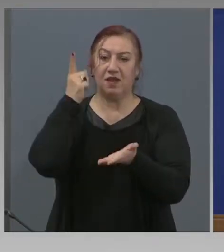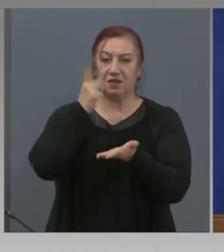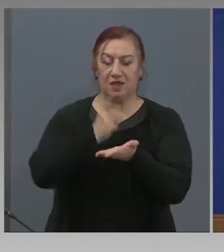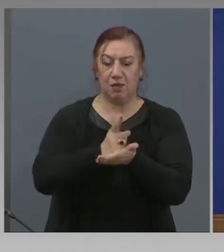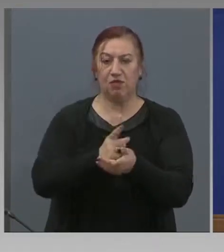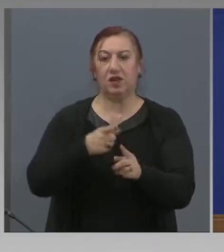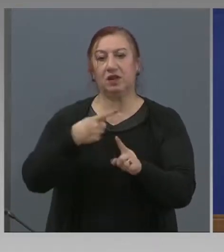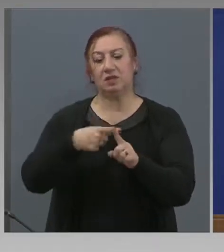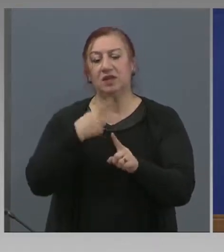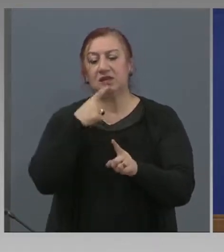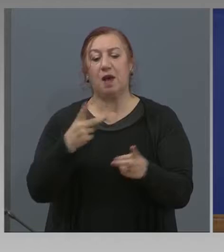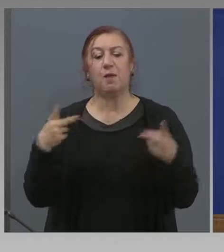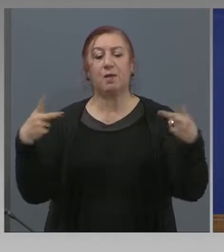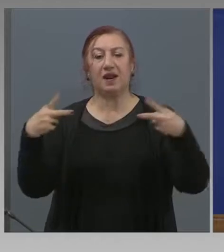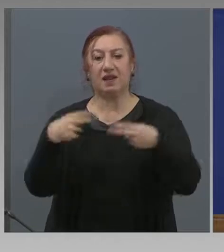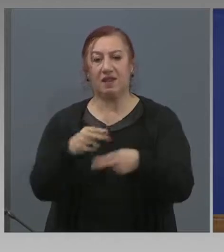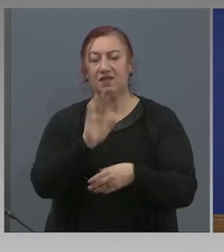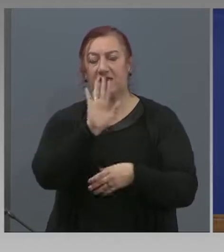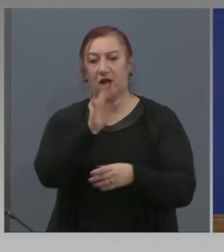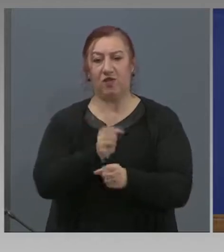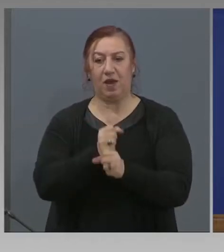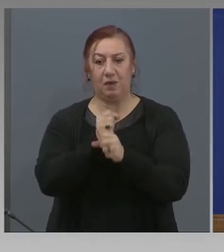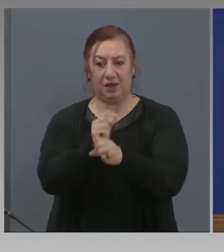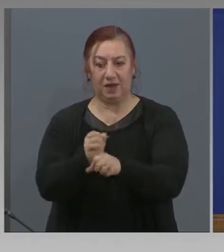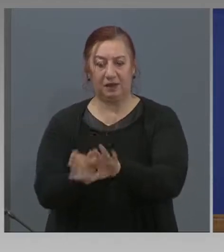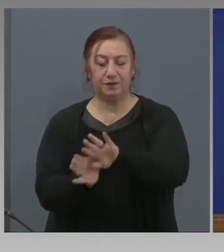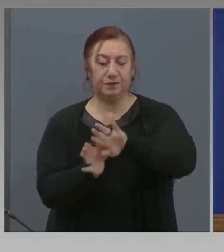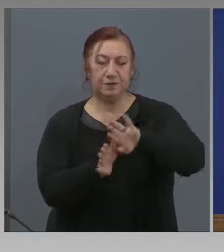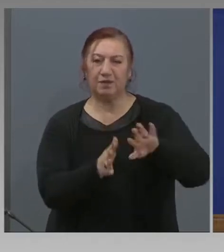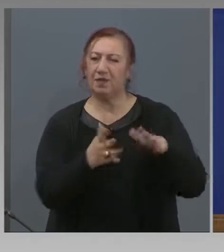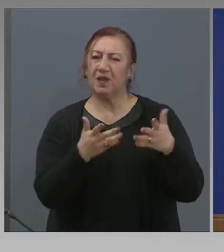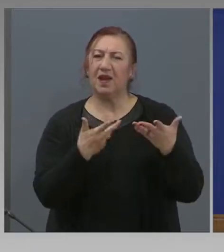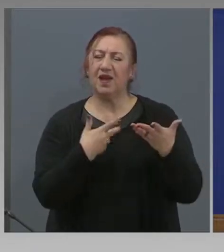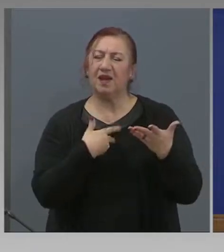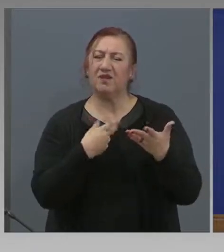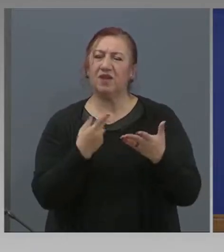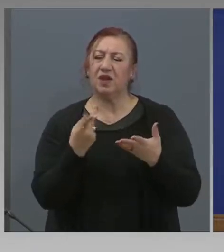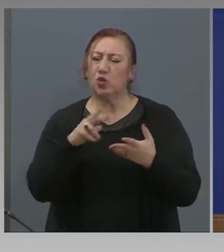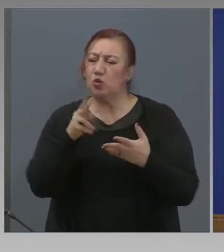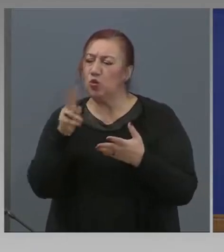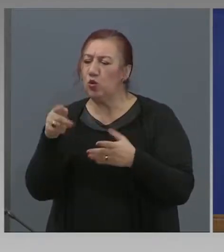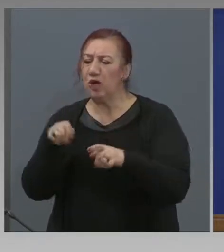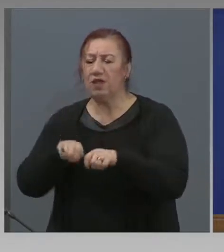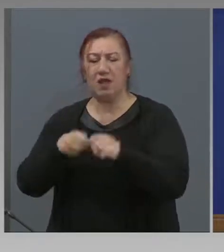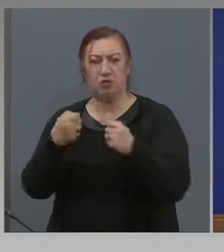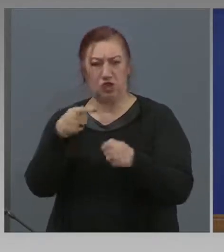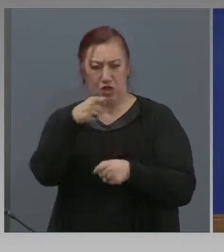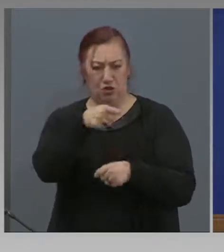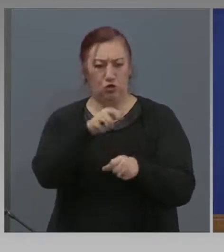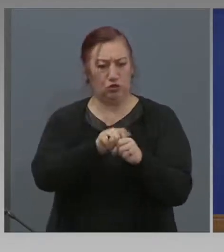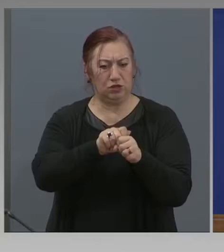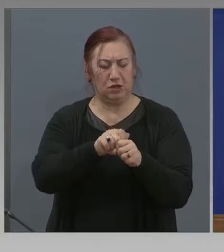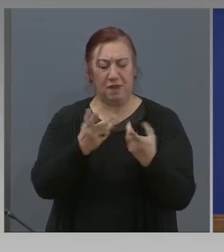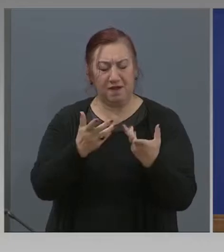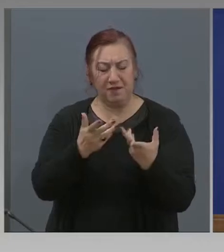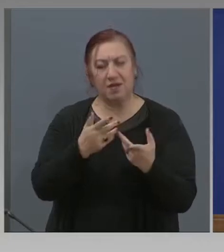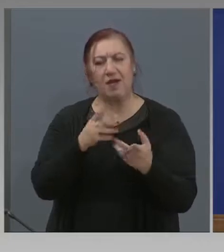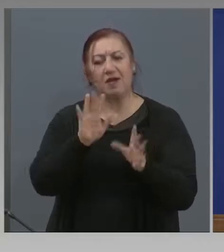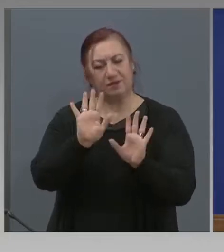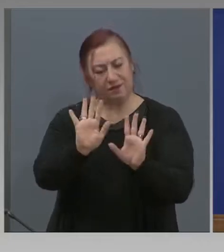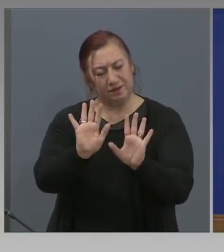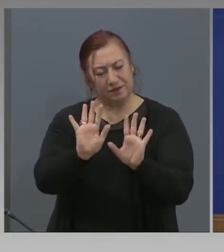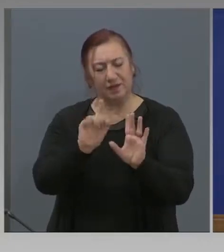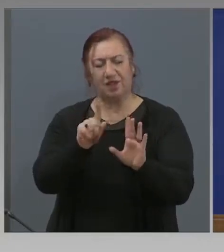За прекратяването на мандата. Извинявайте, а какви са другите нарушения в доклада и от кога сте? Вижте, нека да... Това е